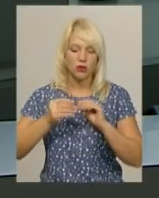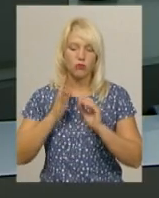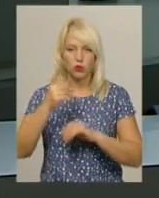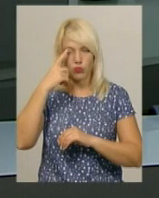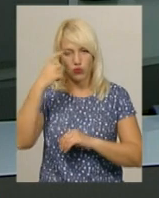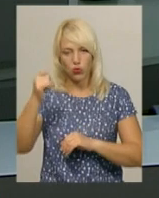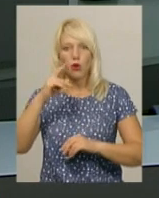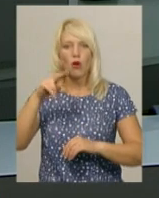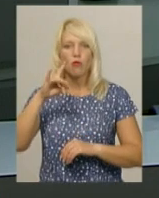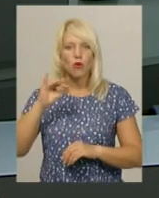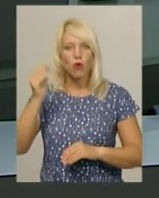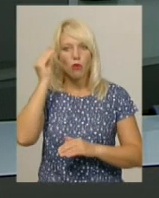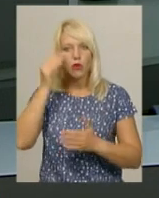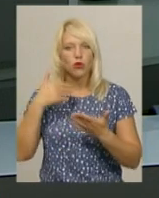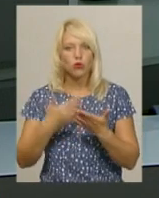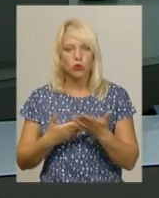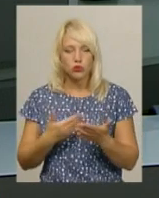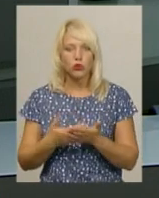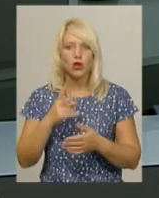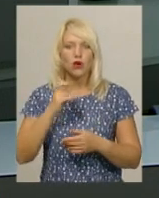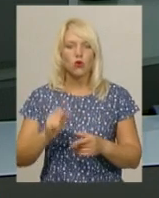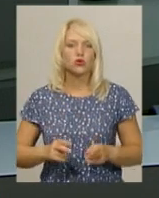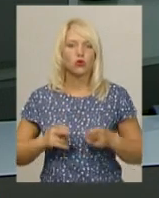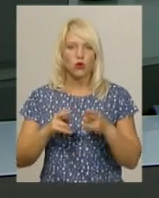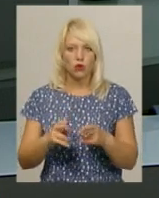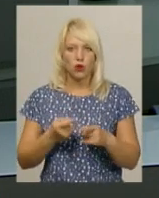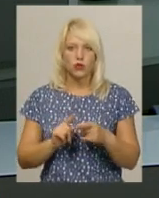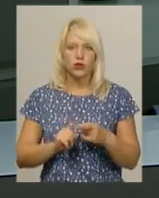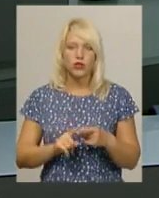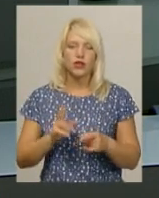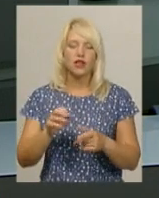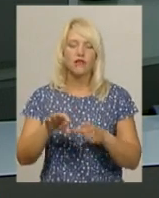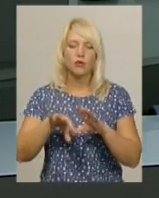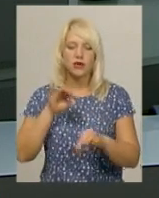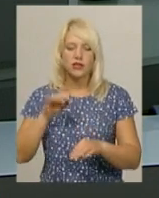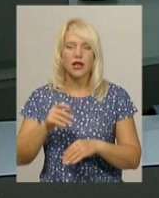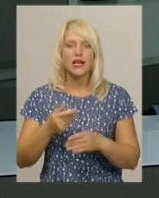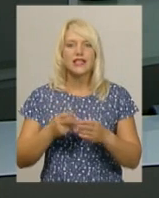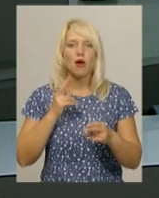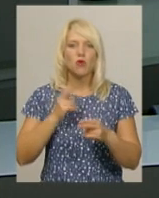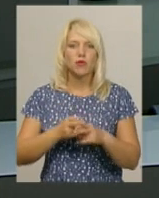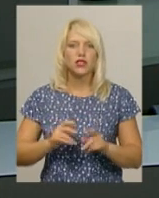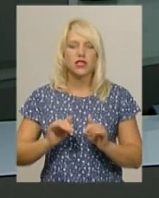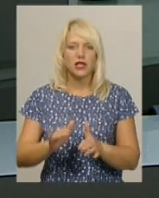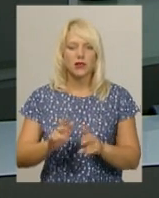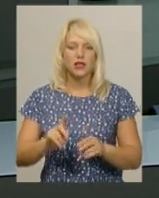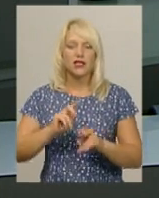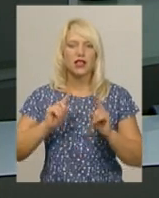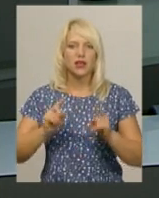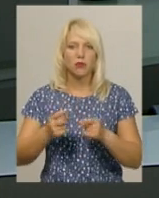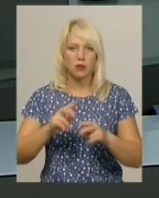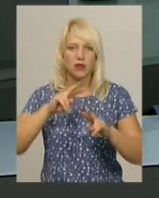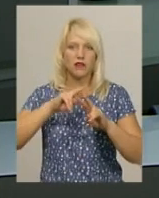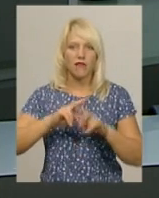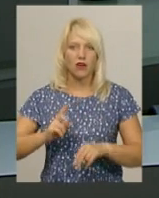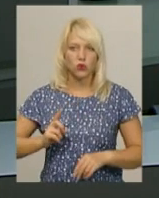підозру у вчиненні злочину. Готується клопотання до суду про обрання запобіжного заходу у вигляді тримання під вартою. Губернатор Хмельниччини Вадим